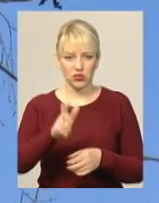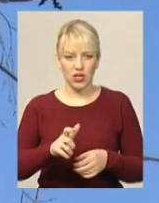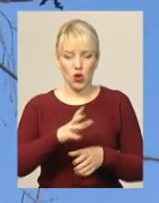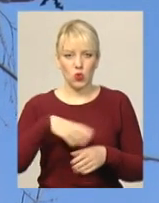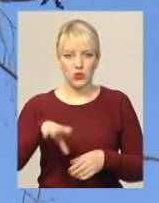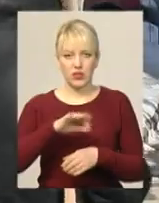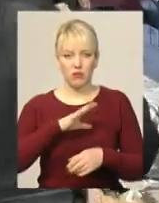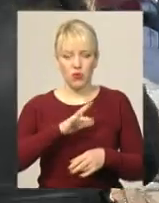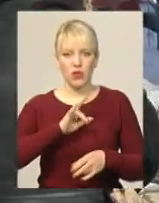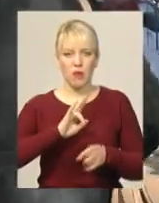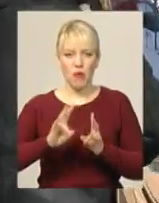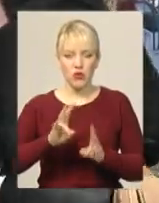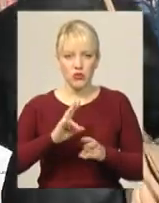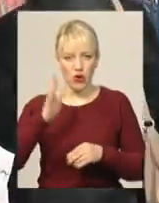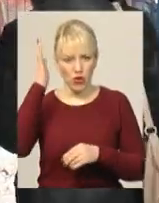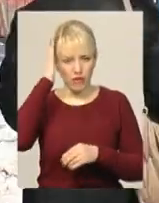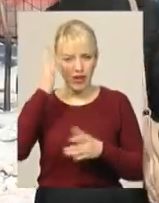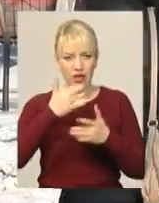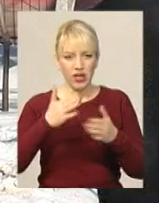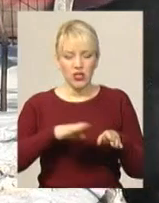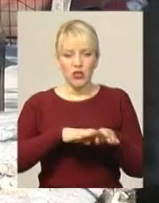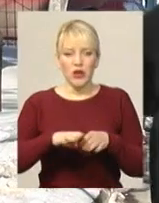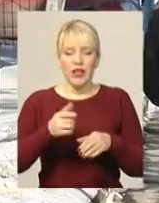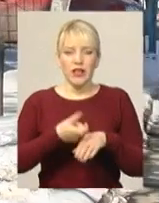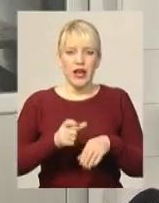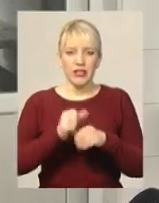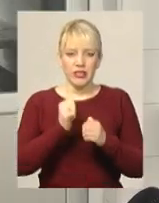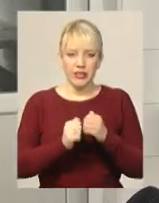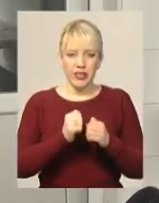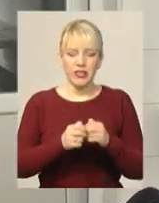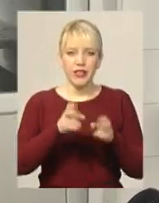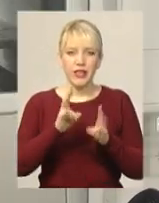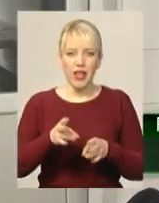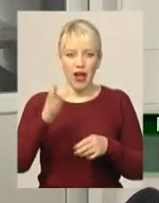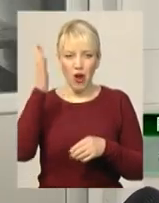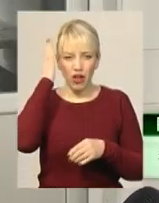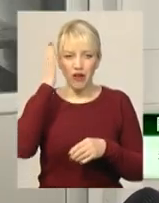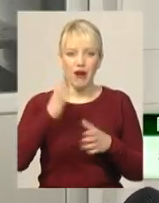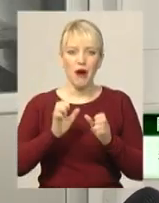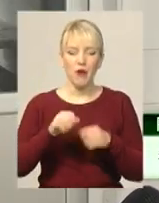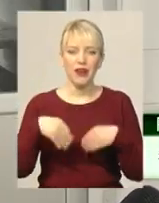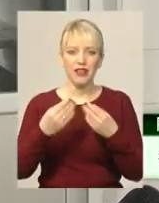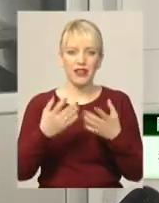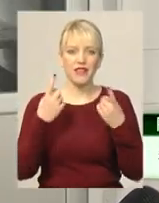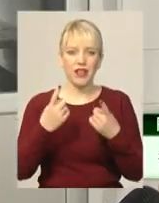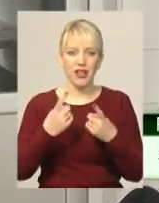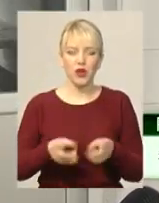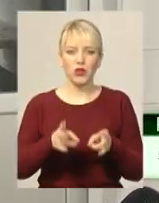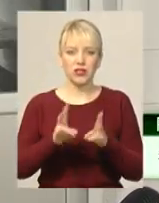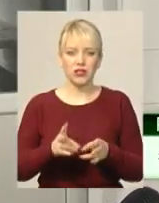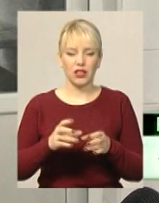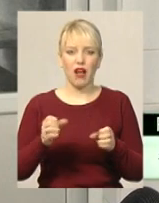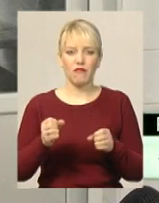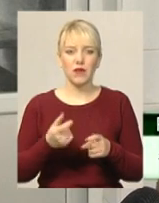В усіх були пошкодження голови різного ступеня Найчастіше страдає гола, може задати великою травмою, тобто